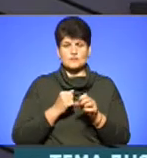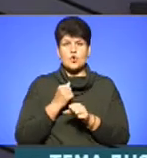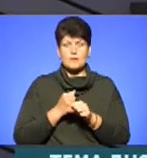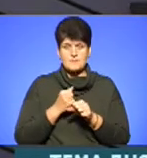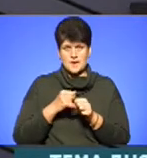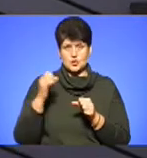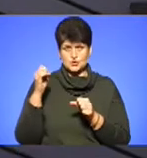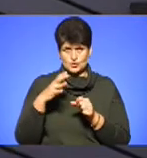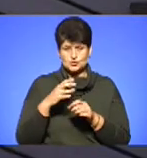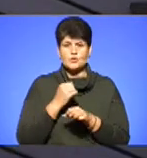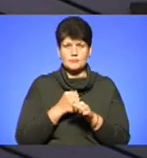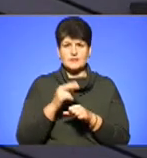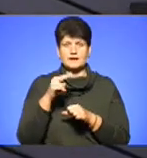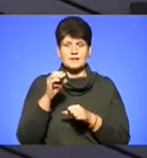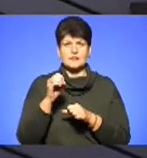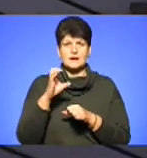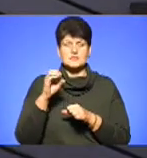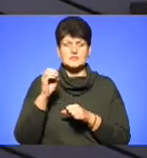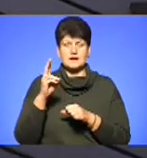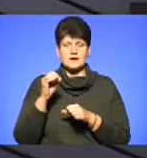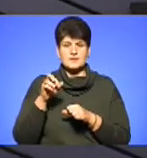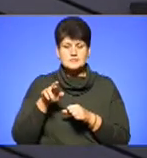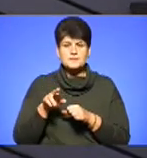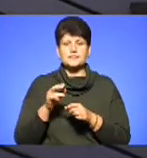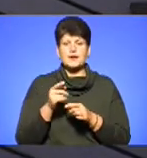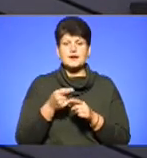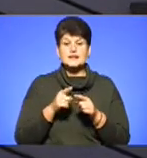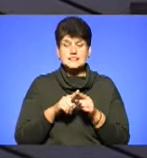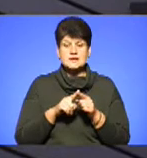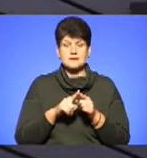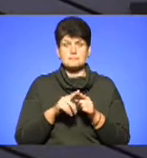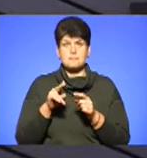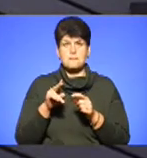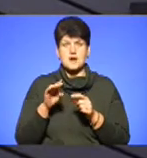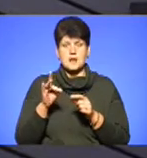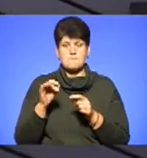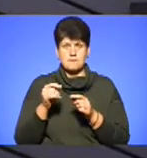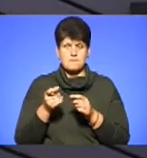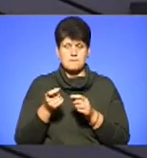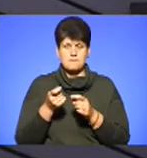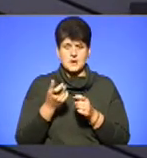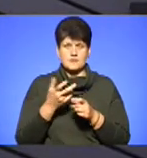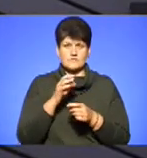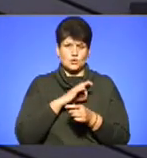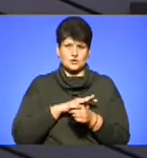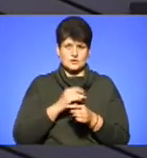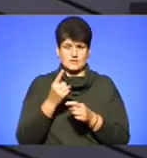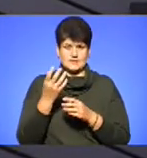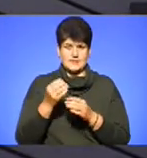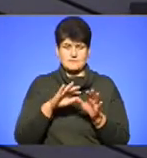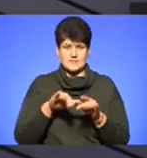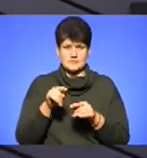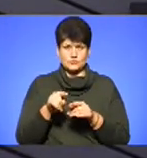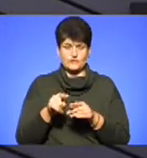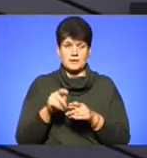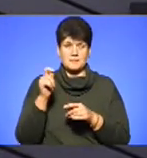соняшник, проводило дисикацію. І цей препарат, оскільки вони використовували його за день після того, як ми